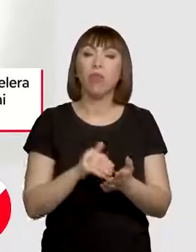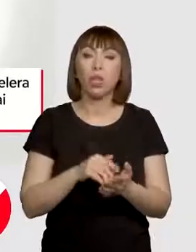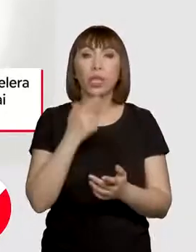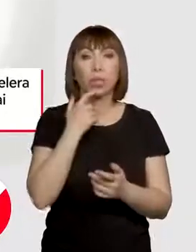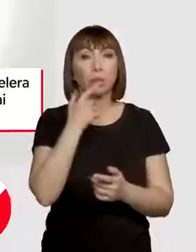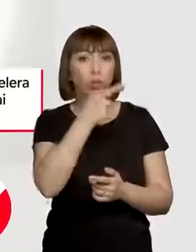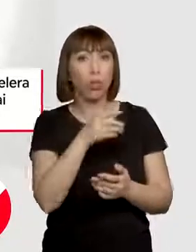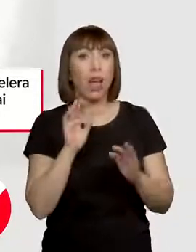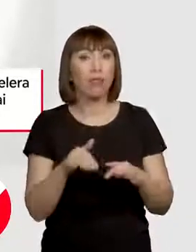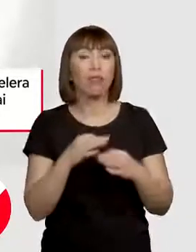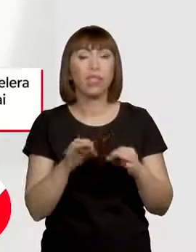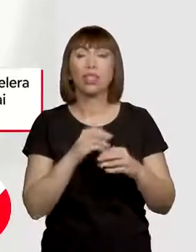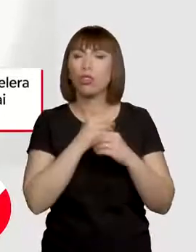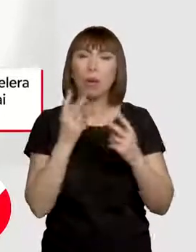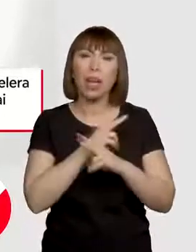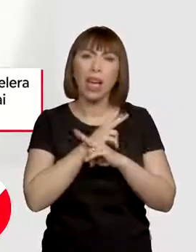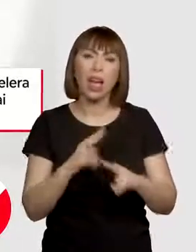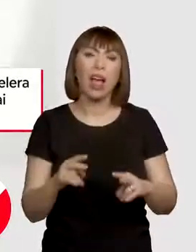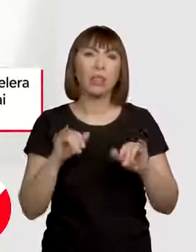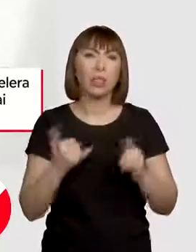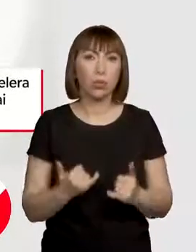la Timișoara ar fi cea mai grabă situație.